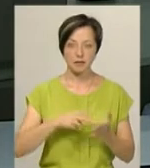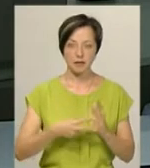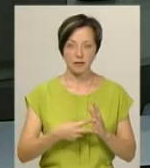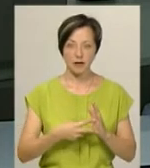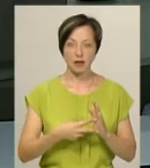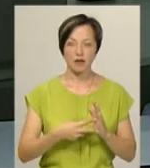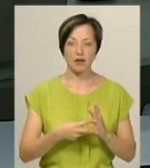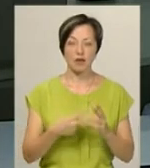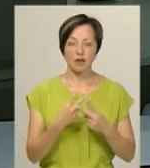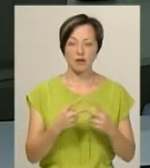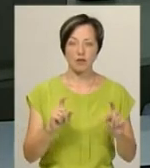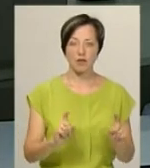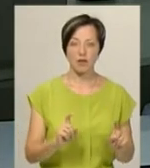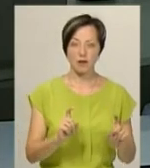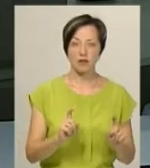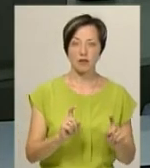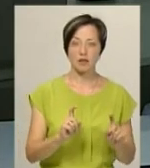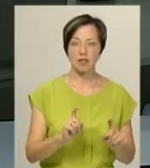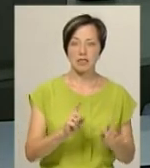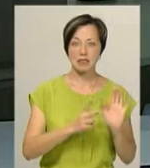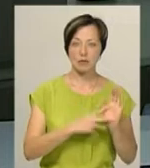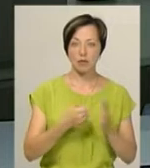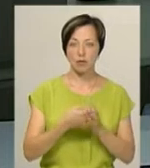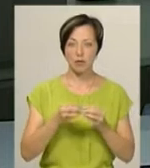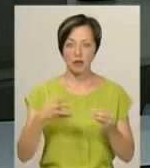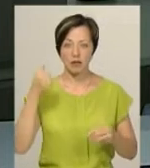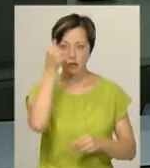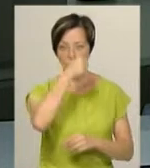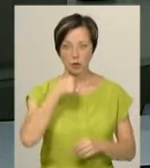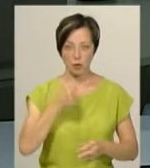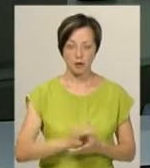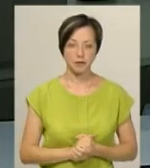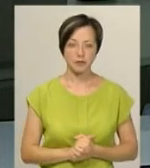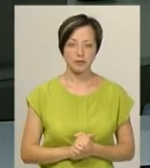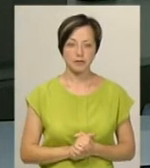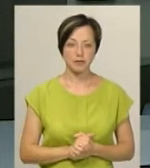покарання у вигляді позбавлення волі на строк від 7 до 15 років.